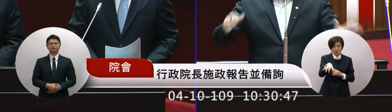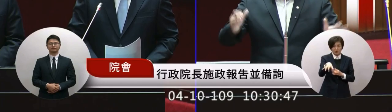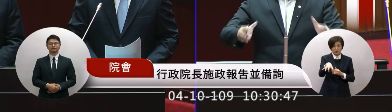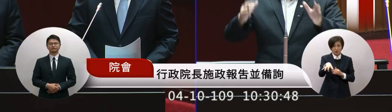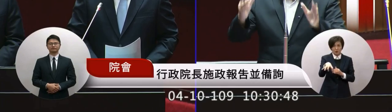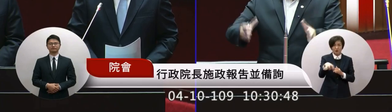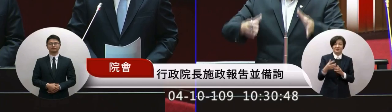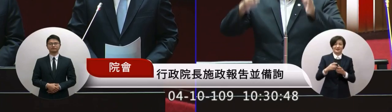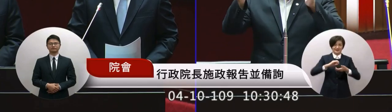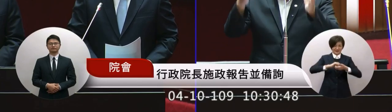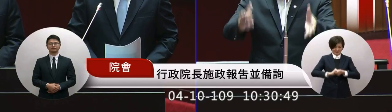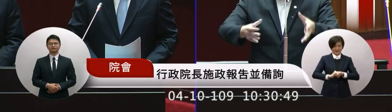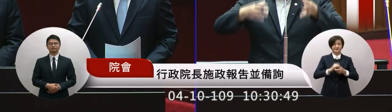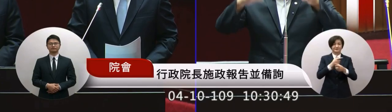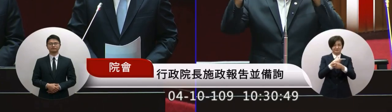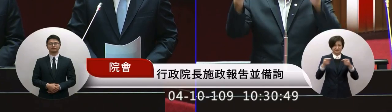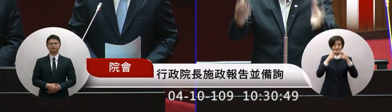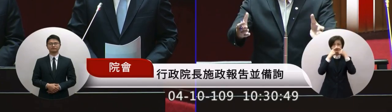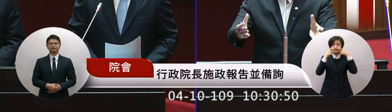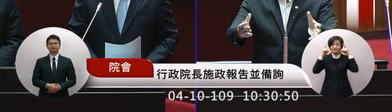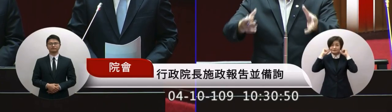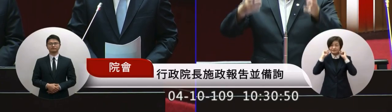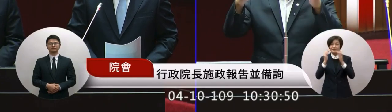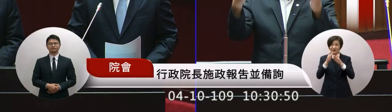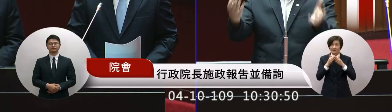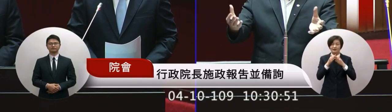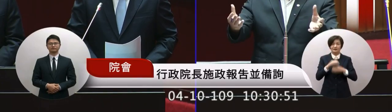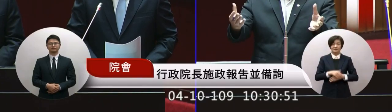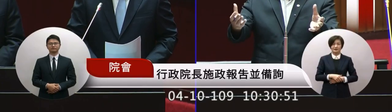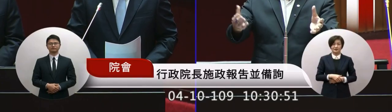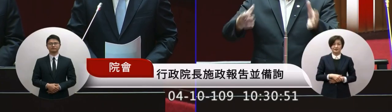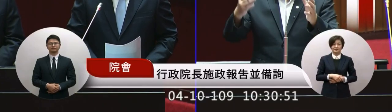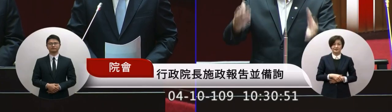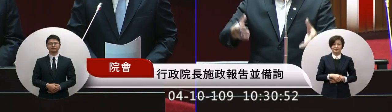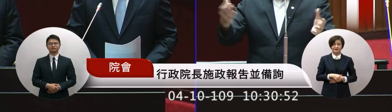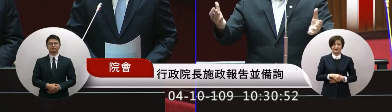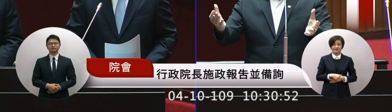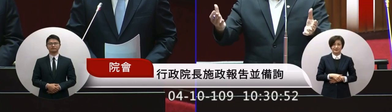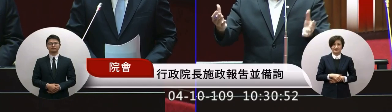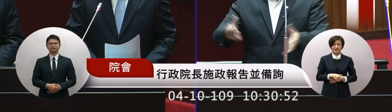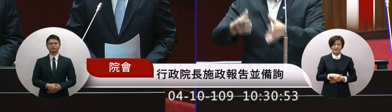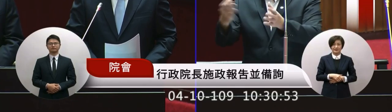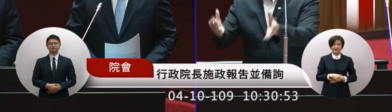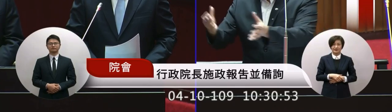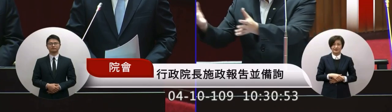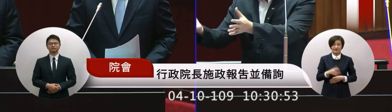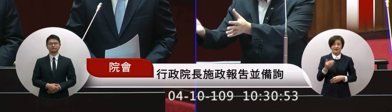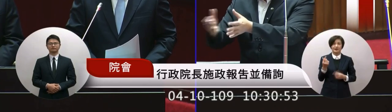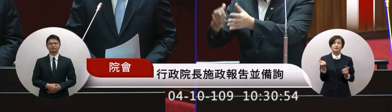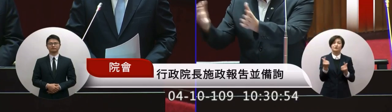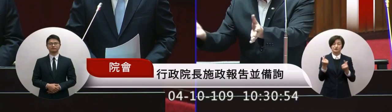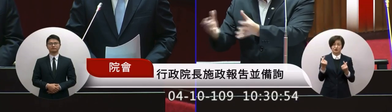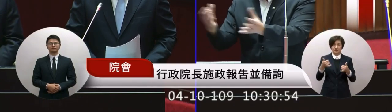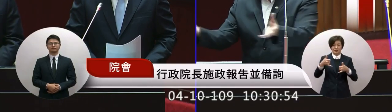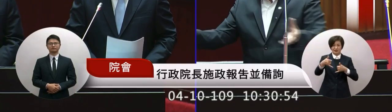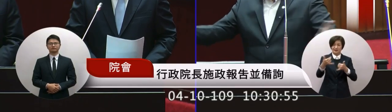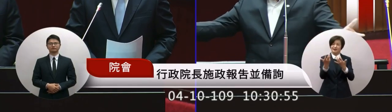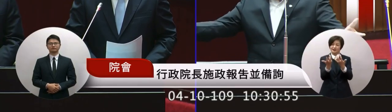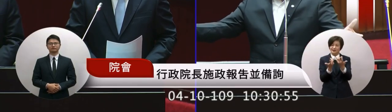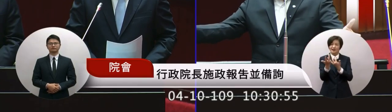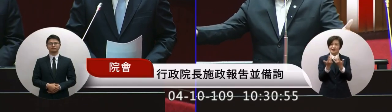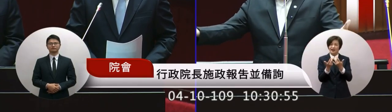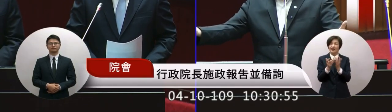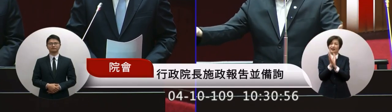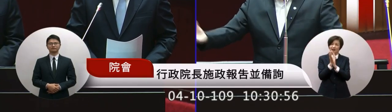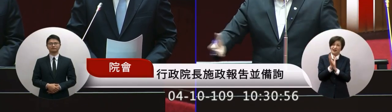罩來讓他們不要在旅遊的中間他們就很自然有時候人跟人之間交談